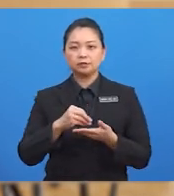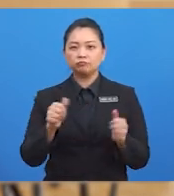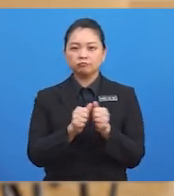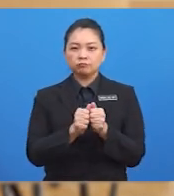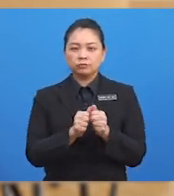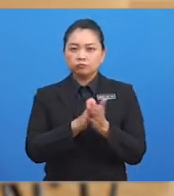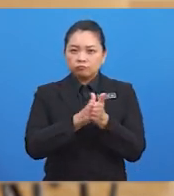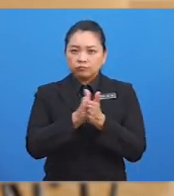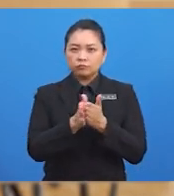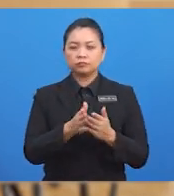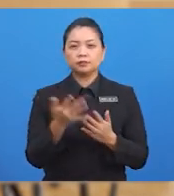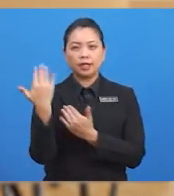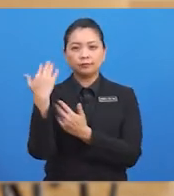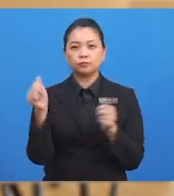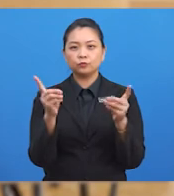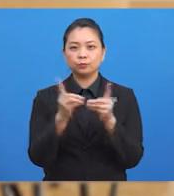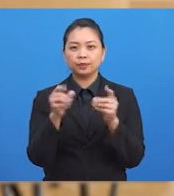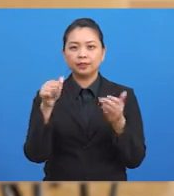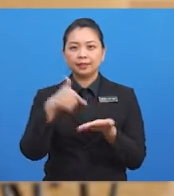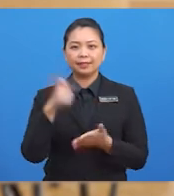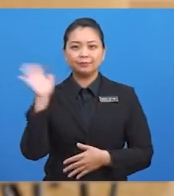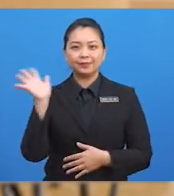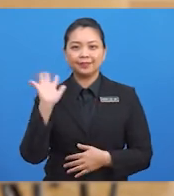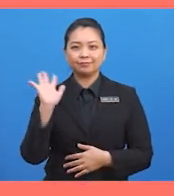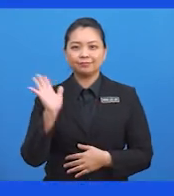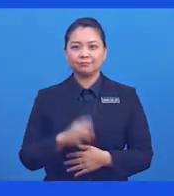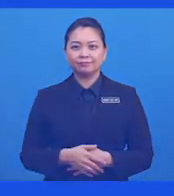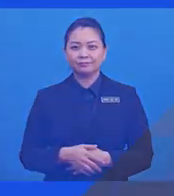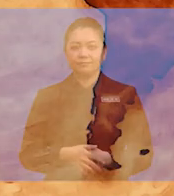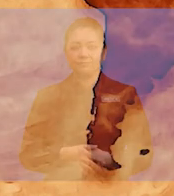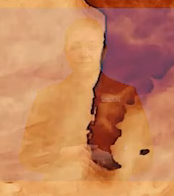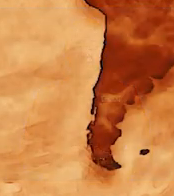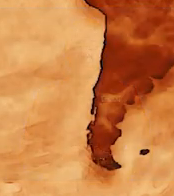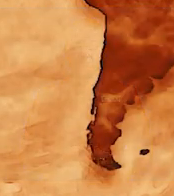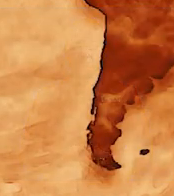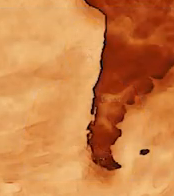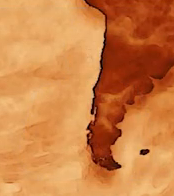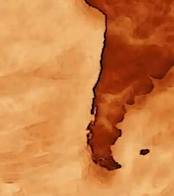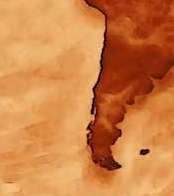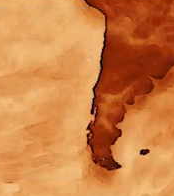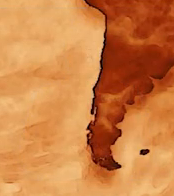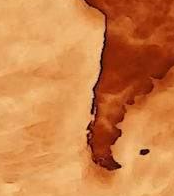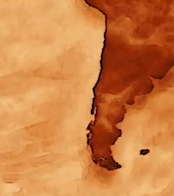bersungguh-sungguh. Semoga berjumpa lagi. Ta-ta! Terima kasih